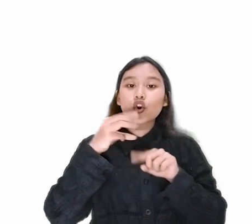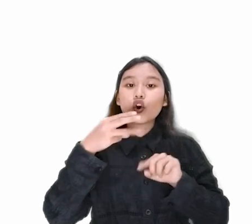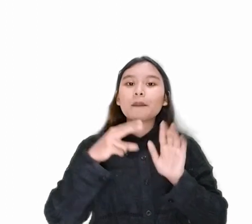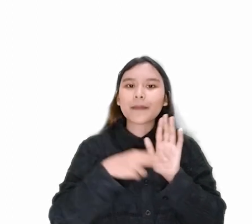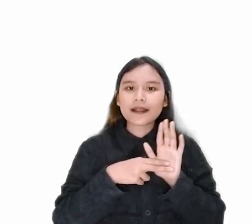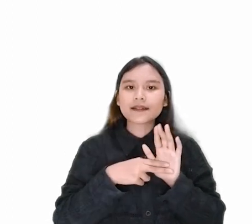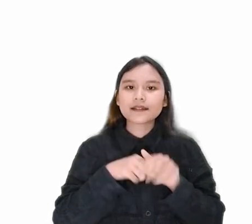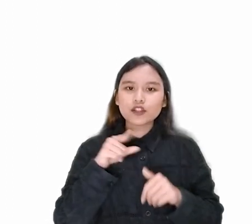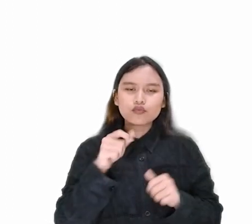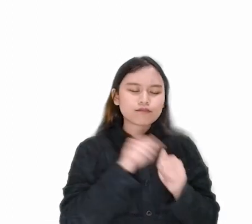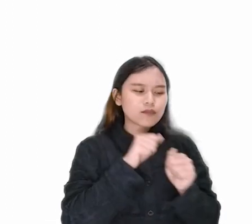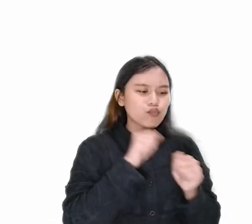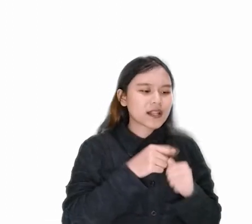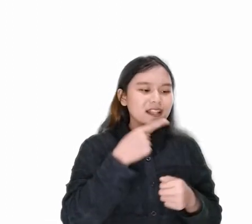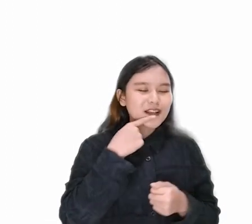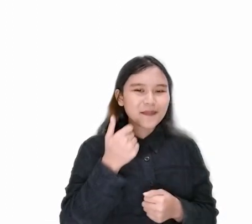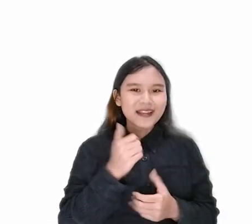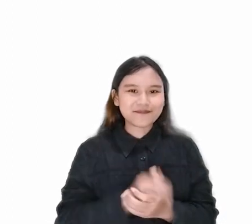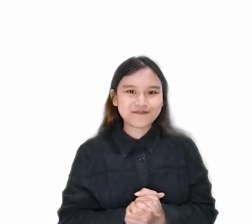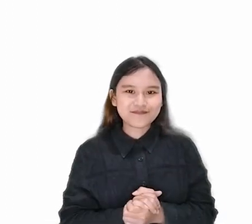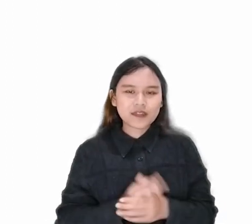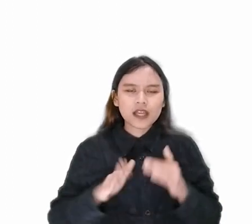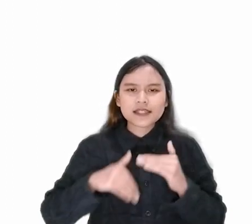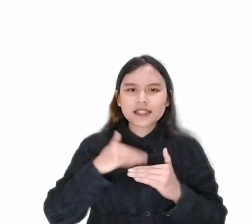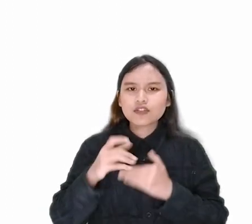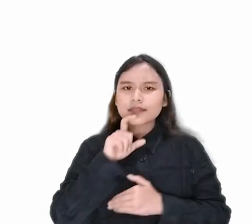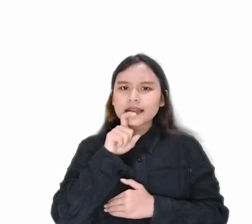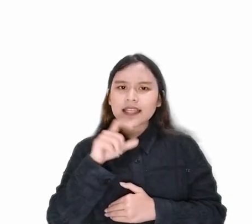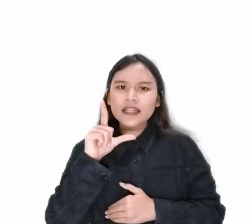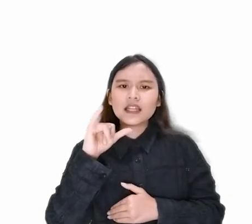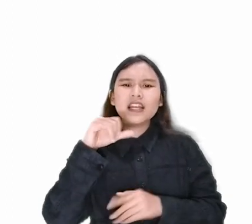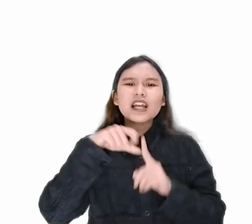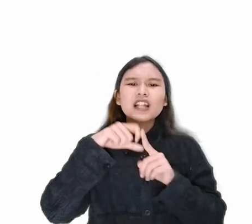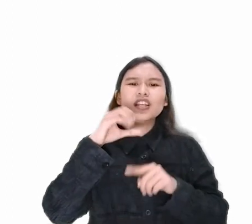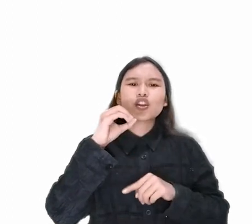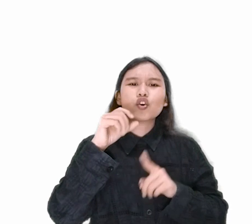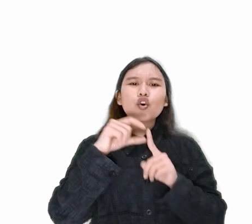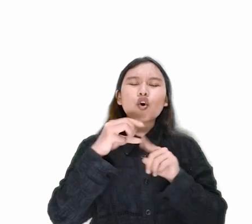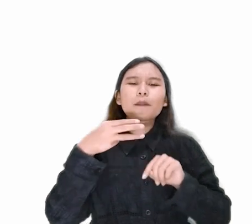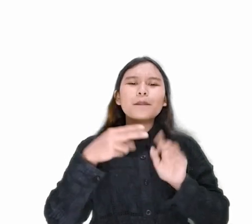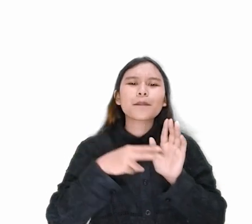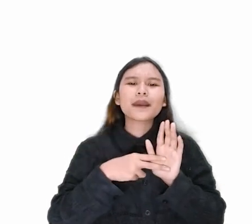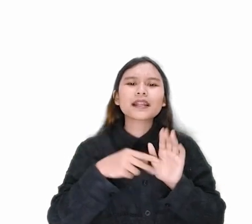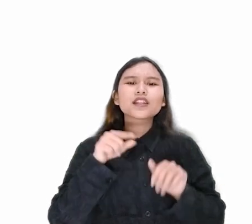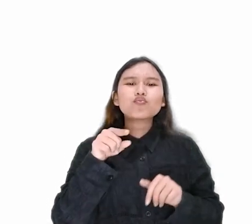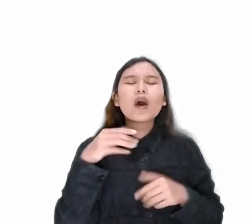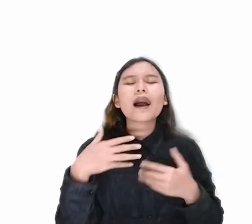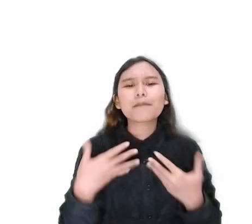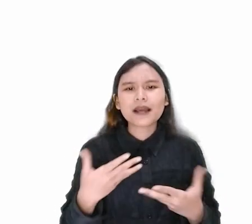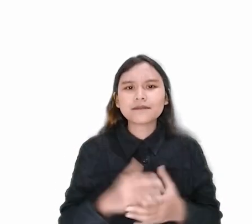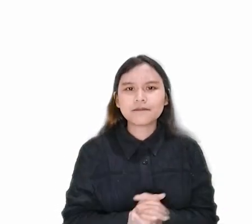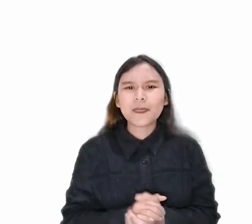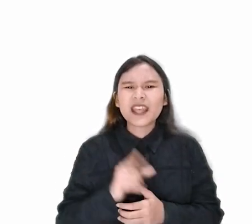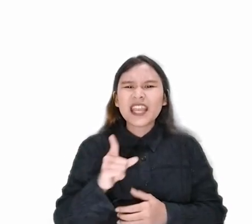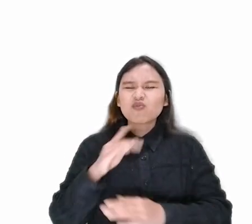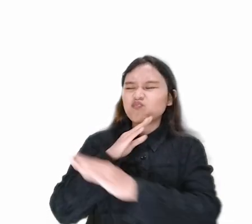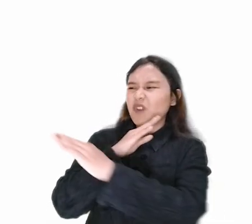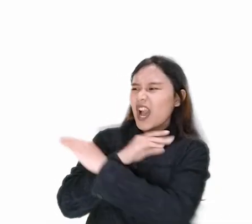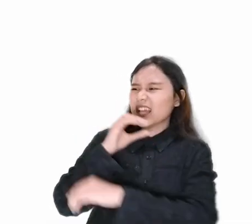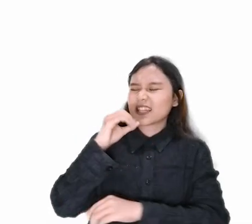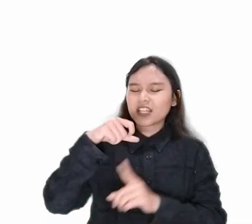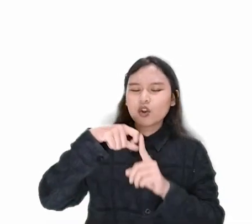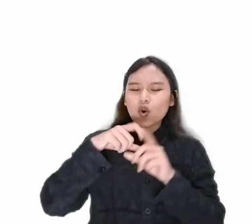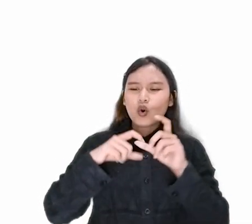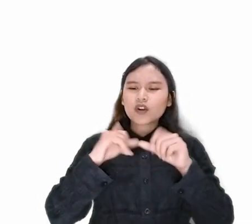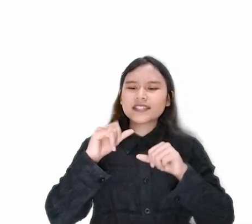Nah sekarang pertanyaannya apa itu zat likopen? Likopen merupakan zat antioksidan yang sangat baik dalam